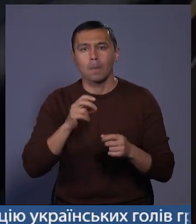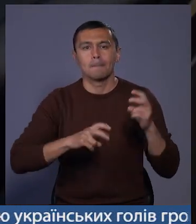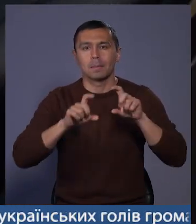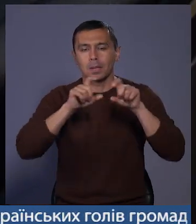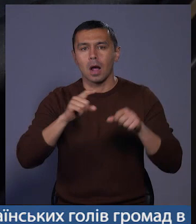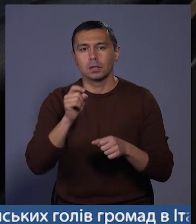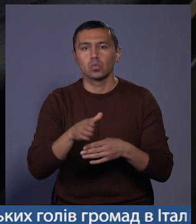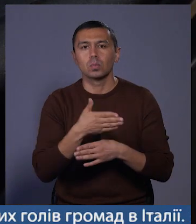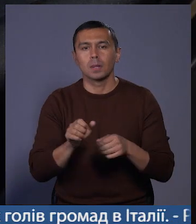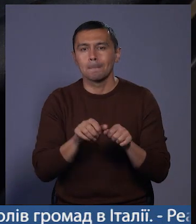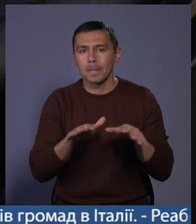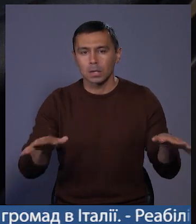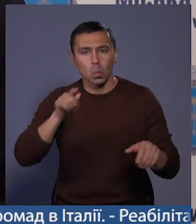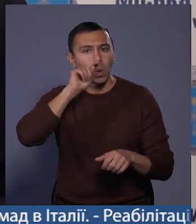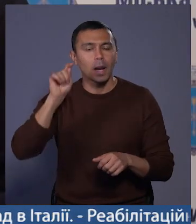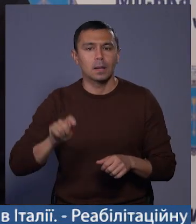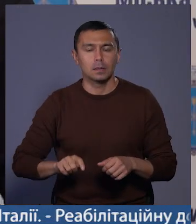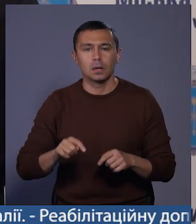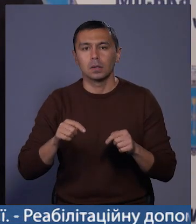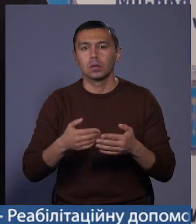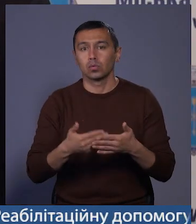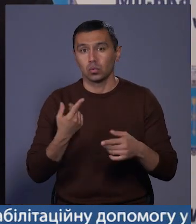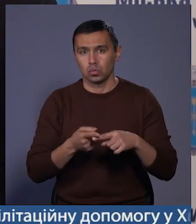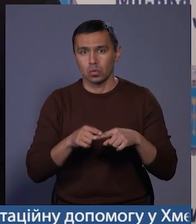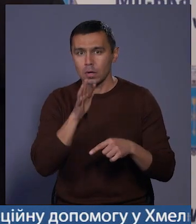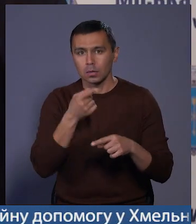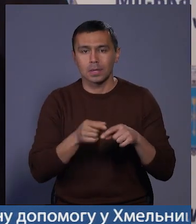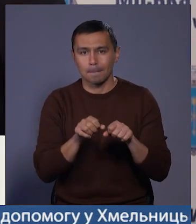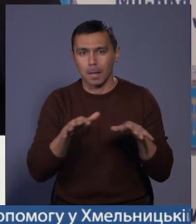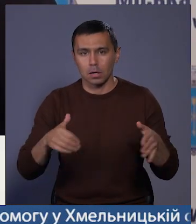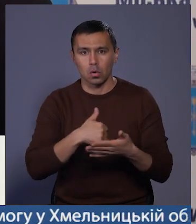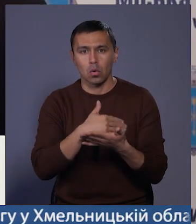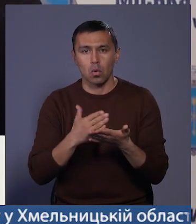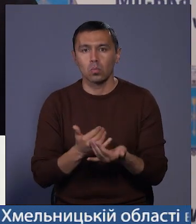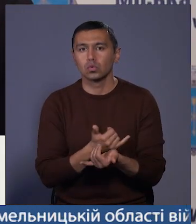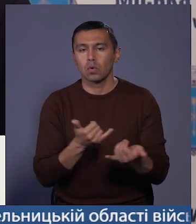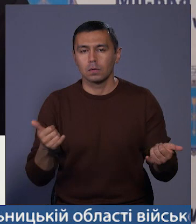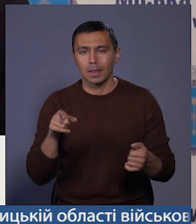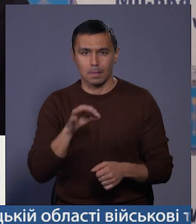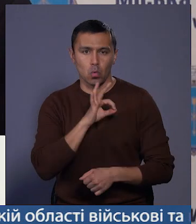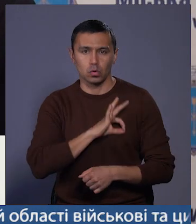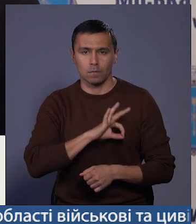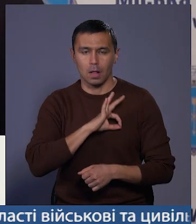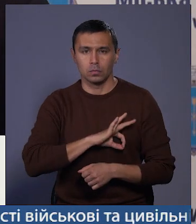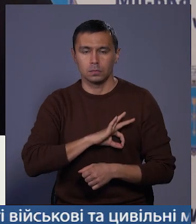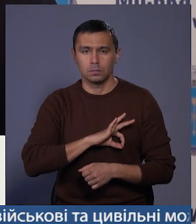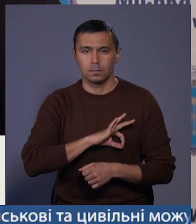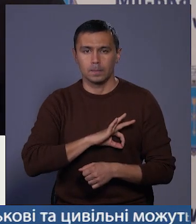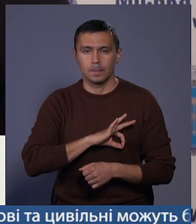газорозподільній мережі України. До цього часу ці мережі обслуговувало і ними користувалося